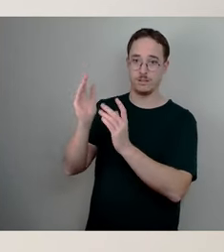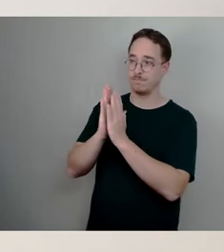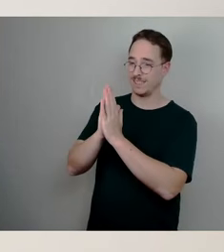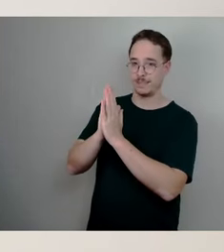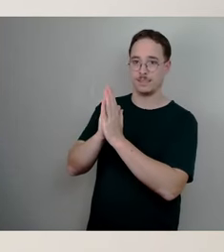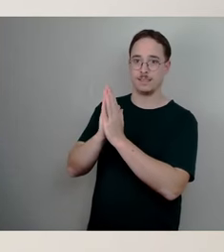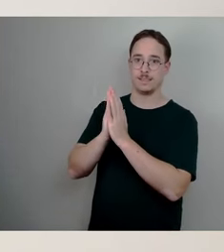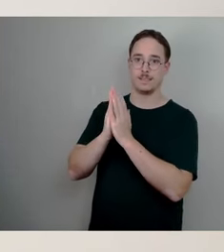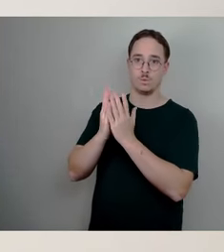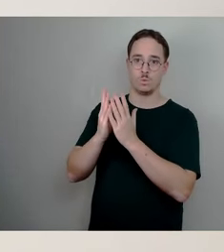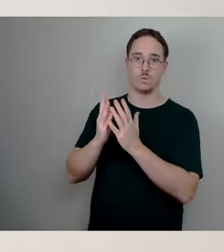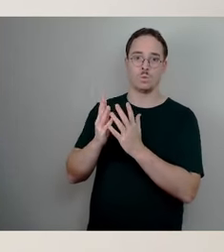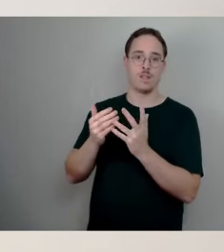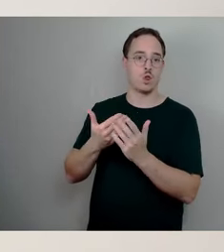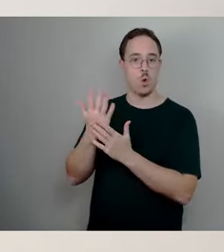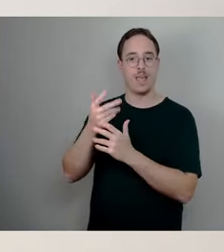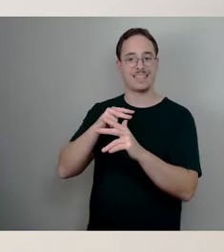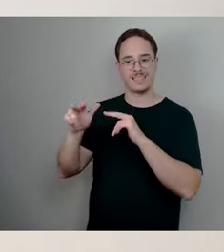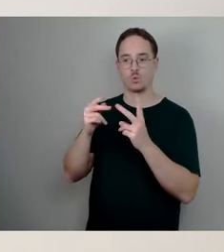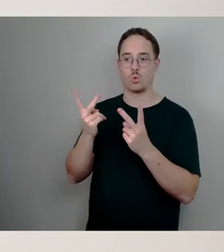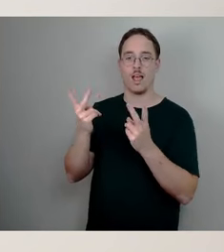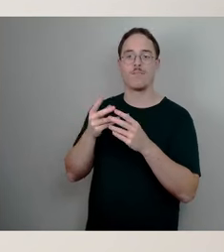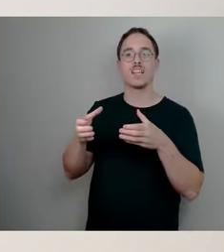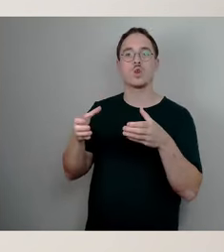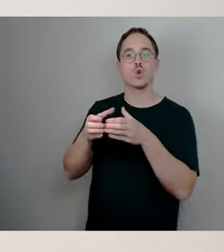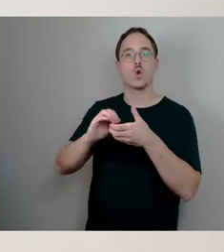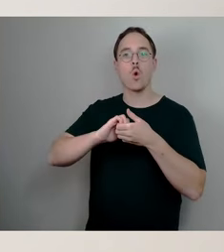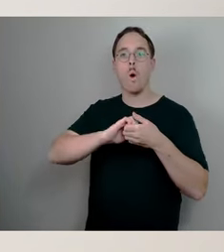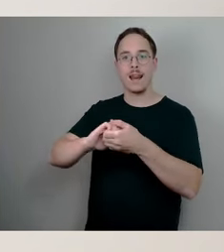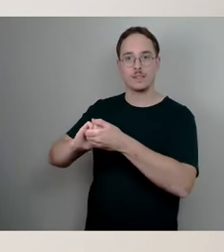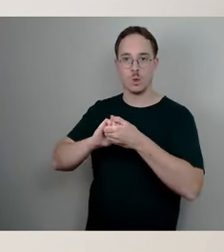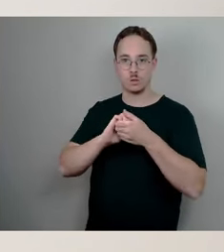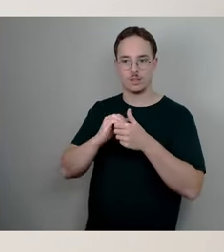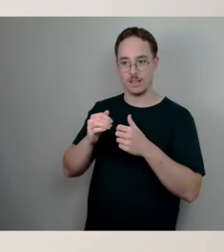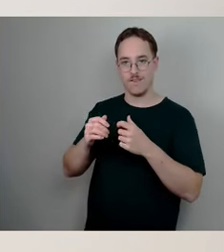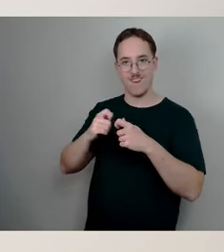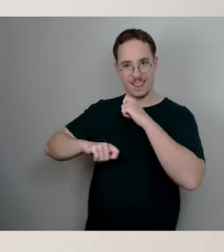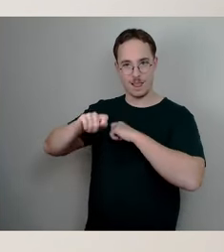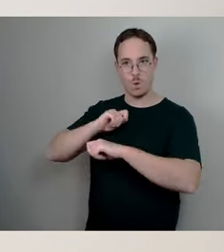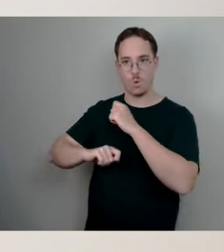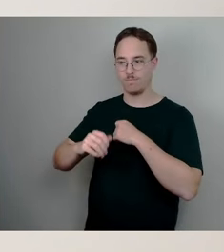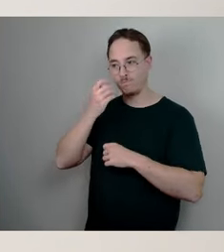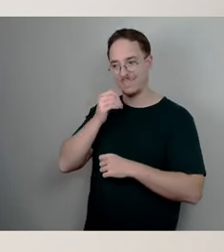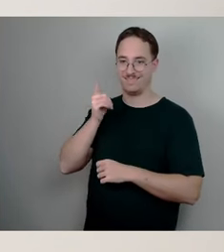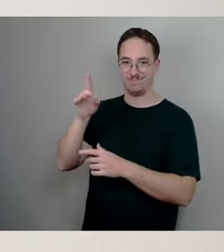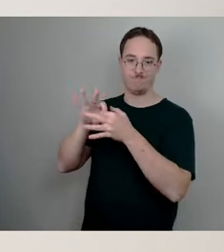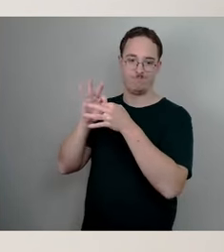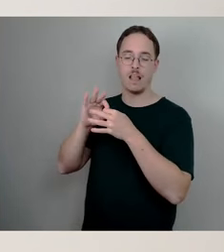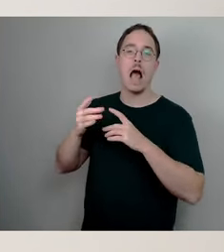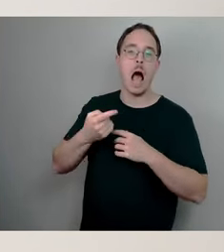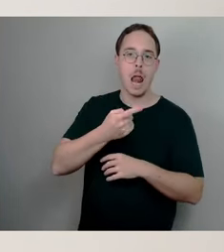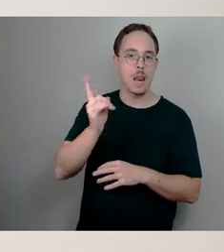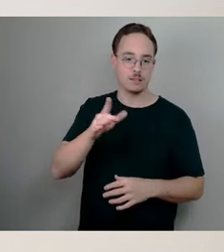werden, dass das schon nochmal ein wichtiger Punkt ist für alle sächsischen Kommunen, was die Kita-Betreuung angeht, dort an dem